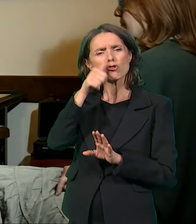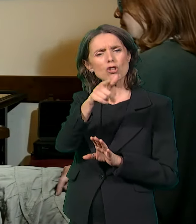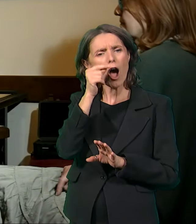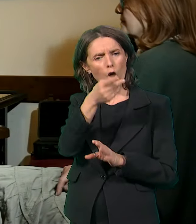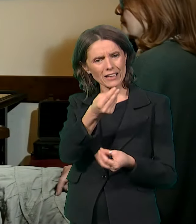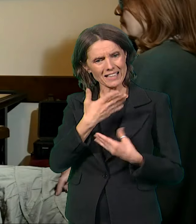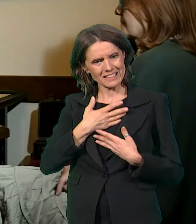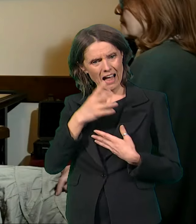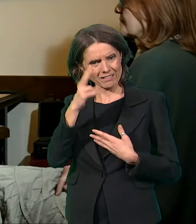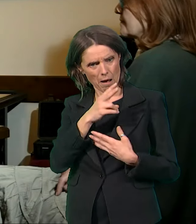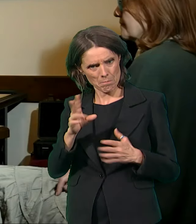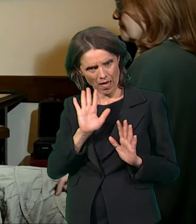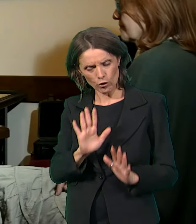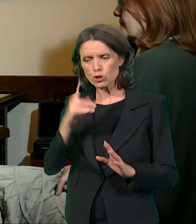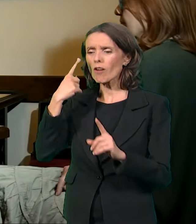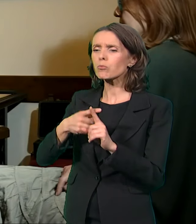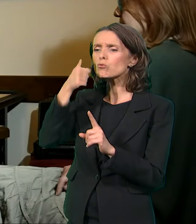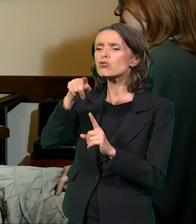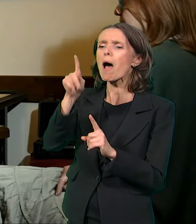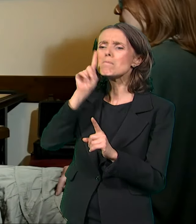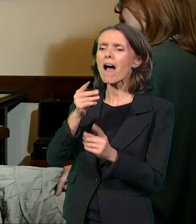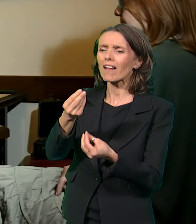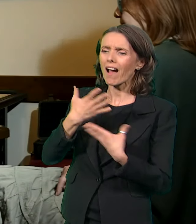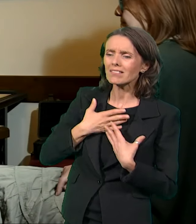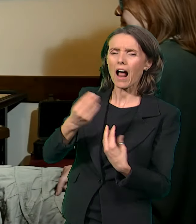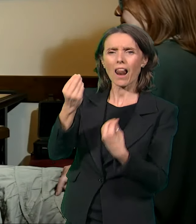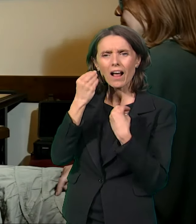zavet i nikom ne ostaje dužan.